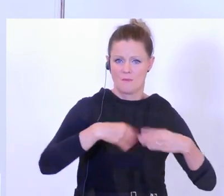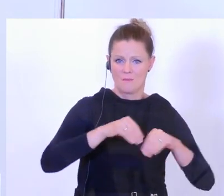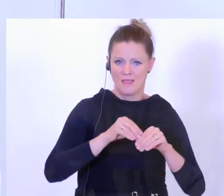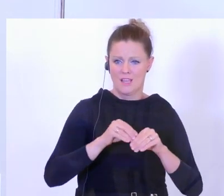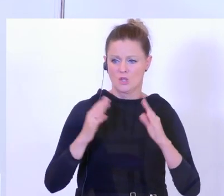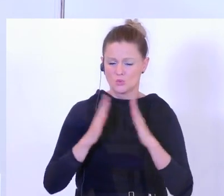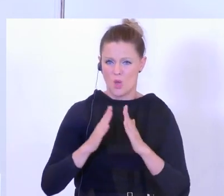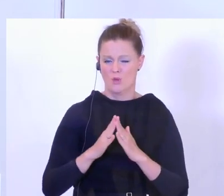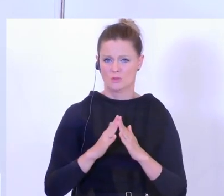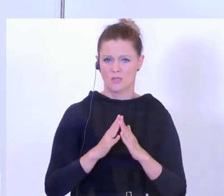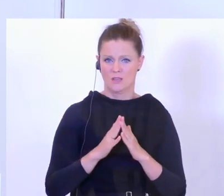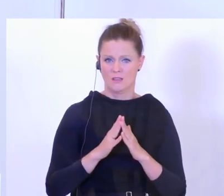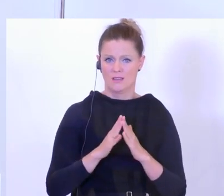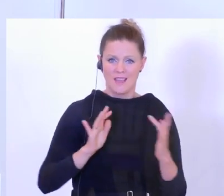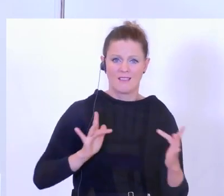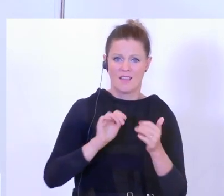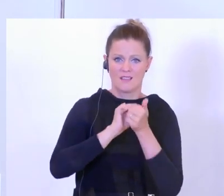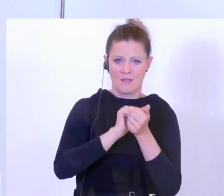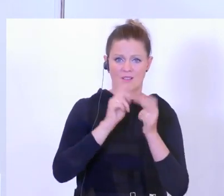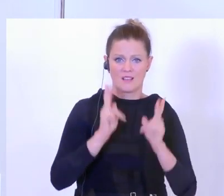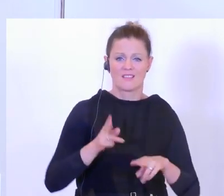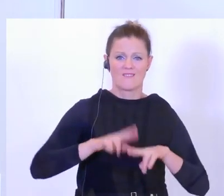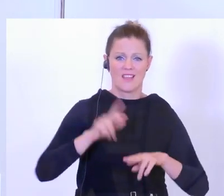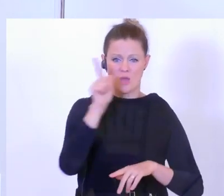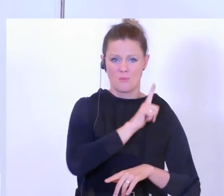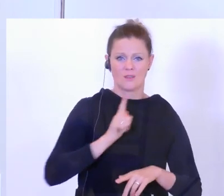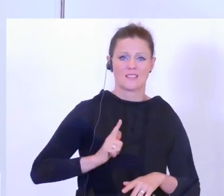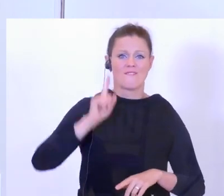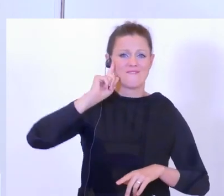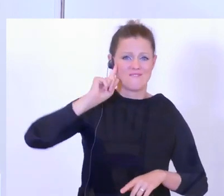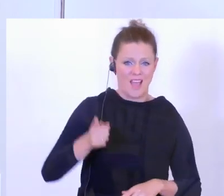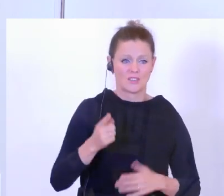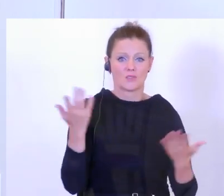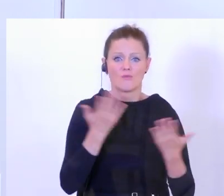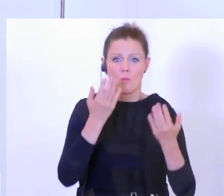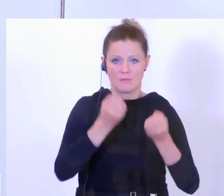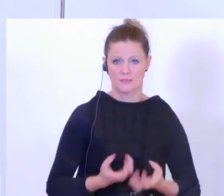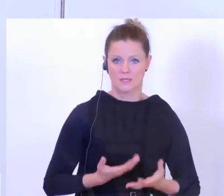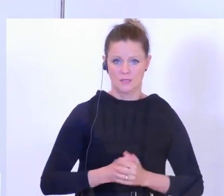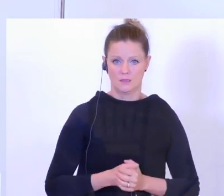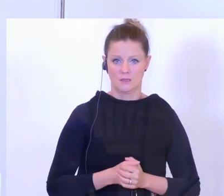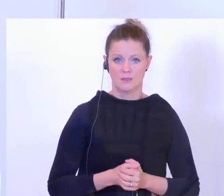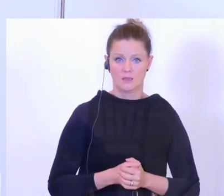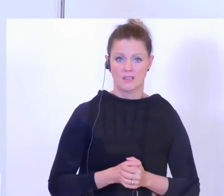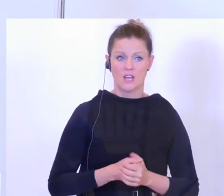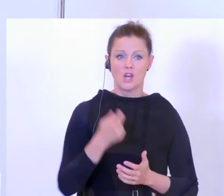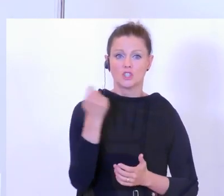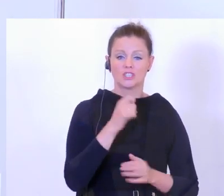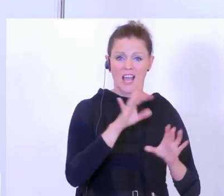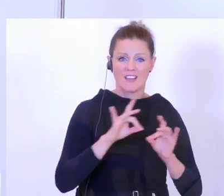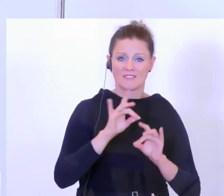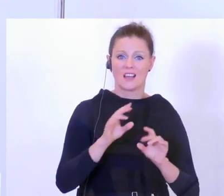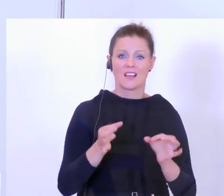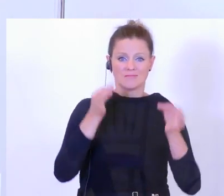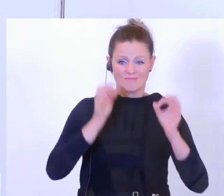kann nur dann bekämpft werden, wenn die Polizei davon Kenntnis erlangt, wenn die Straftat zur Anzeige gebracht wird.